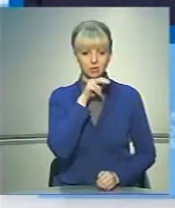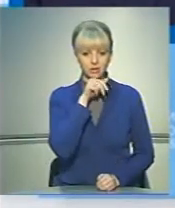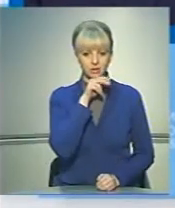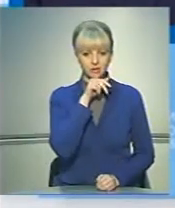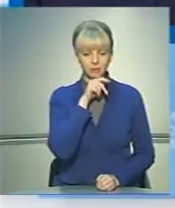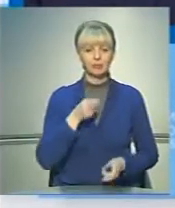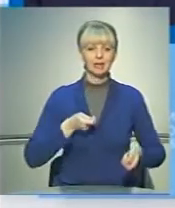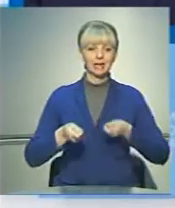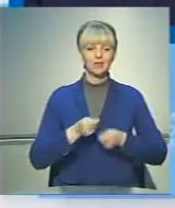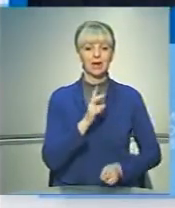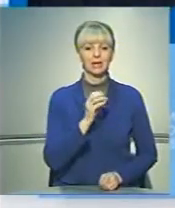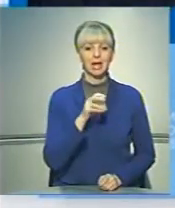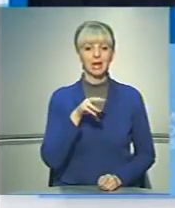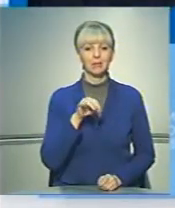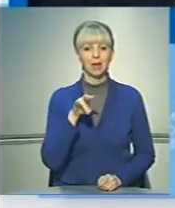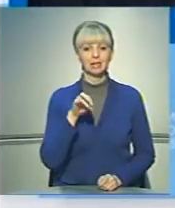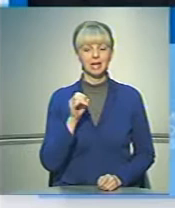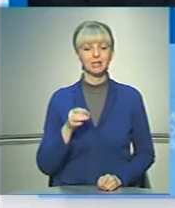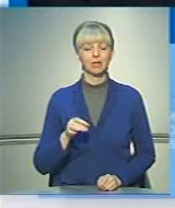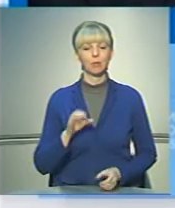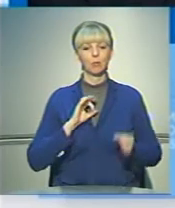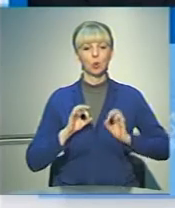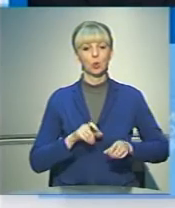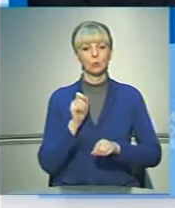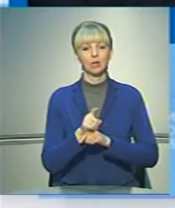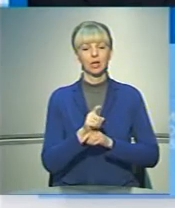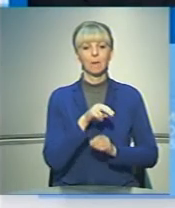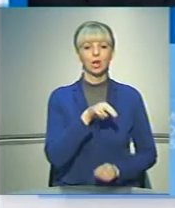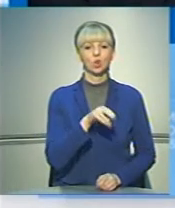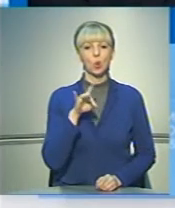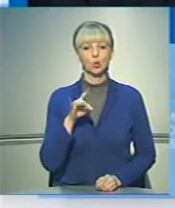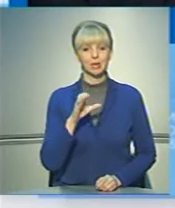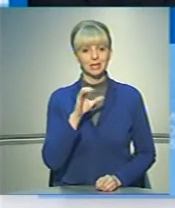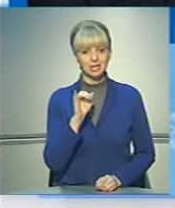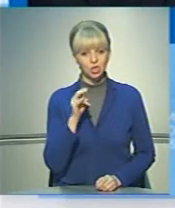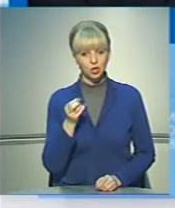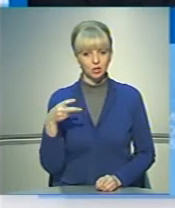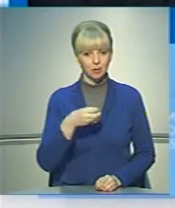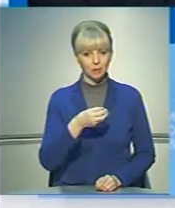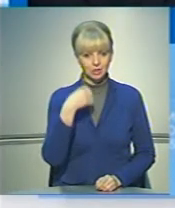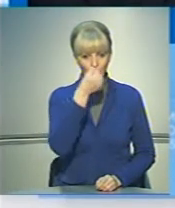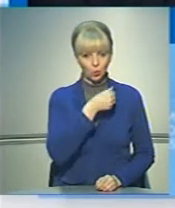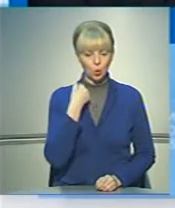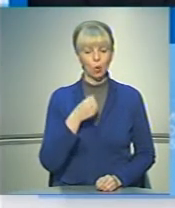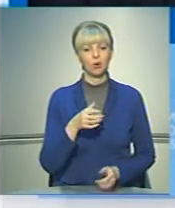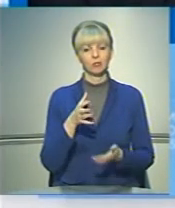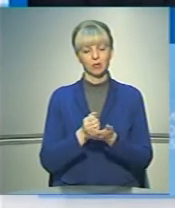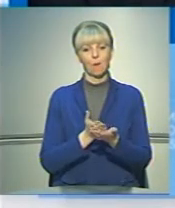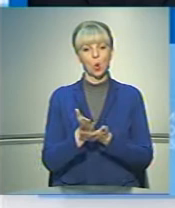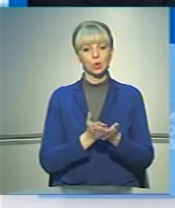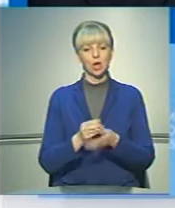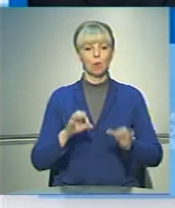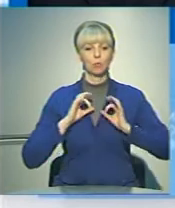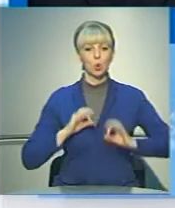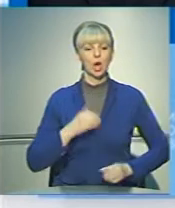Керівником Кельманецької місцевої прокуратури призначено Петра Руснака, який з січня 2015 року обіймав посаду